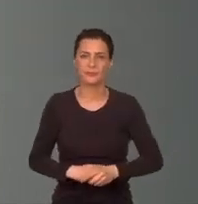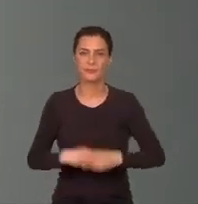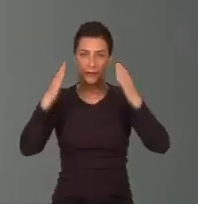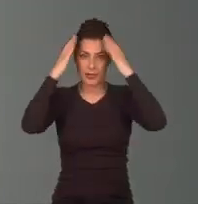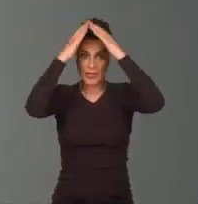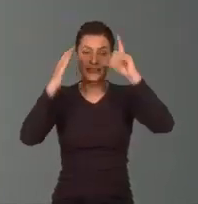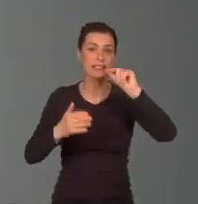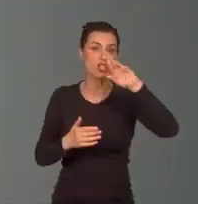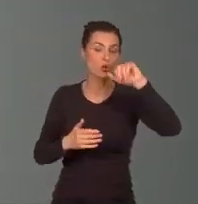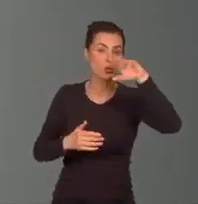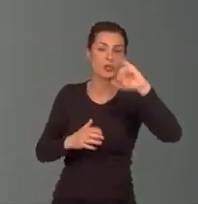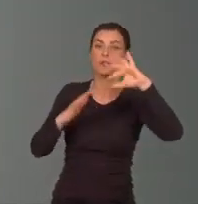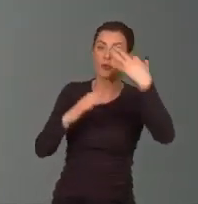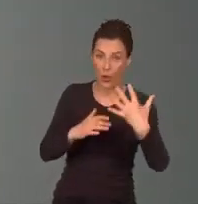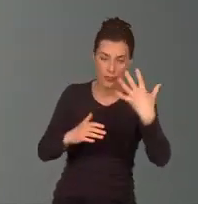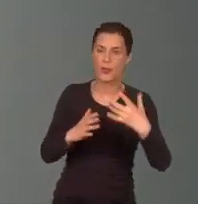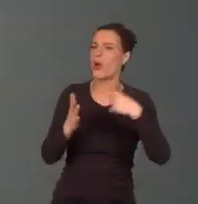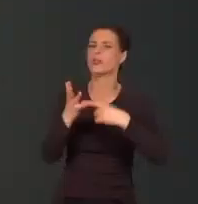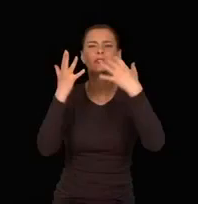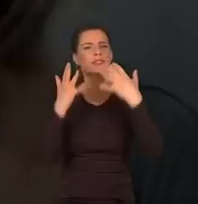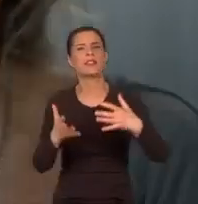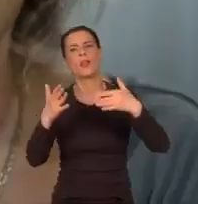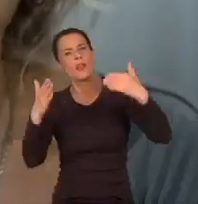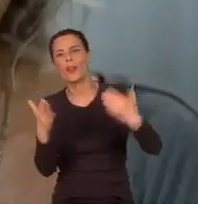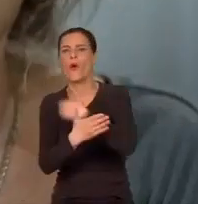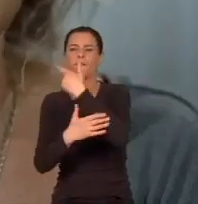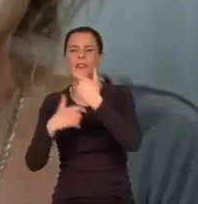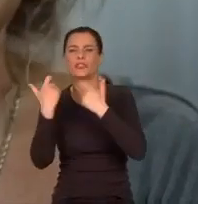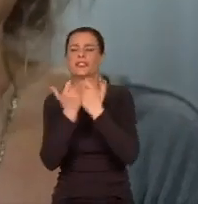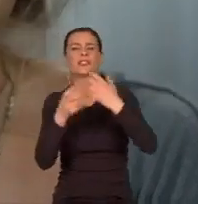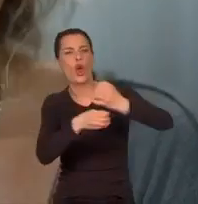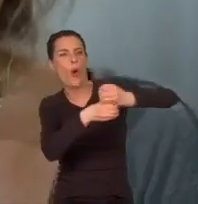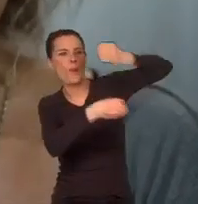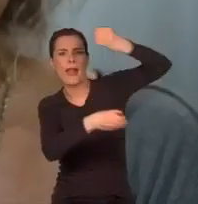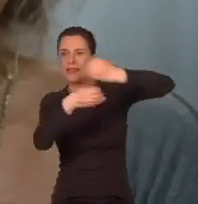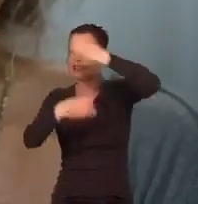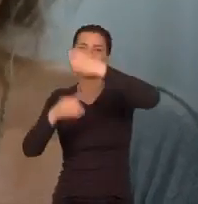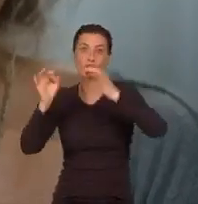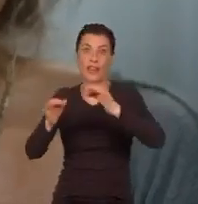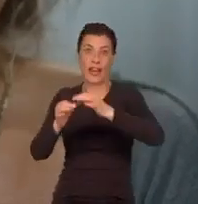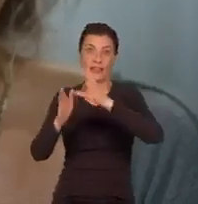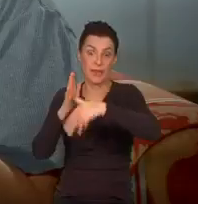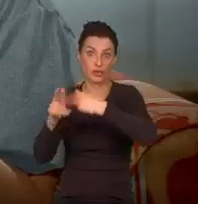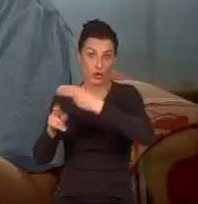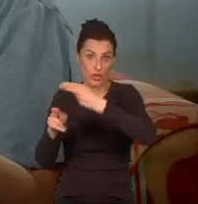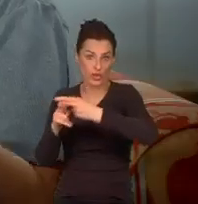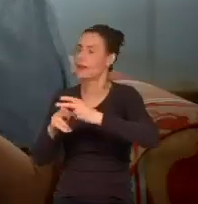Sykstus V był papieżem, który wzniósł na nowo niemal wszystkie obeliski, jakie stoją dziś w Rzymie.